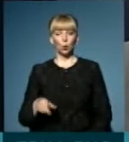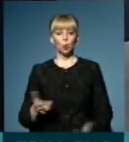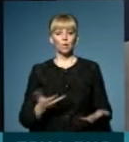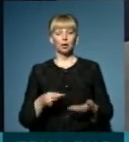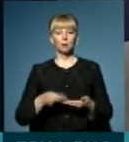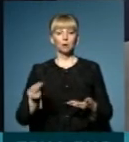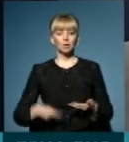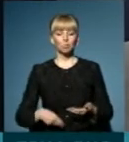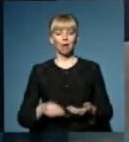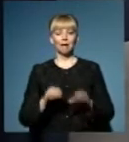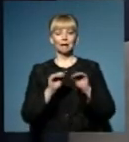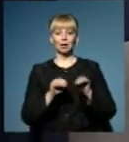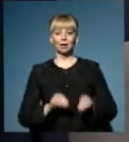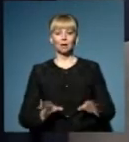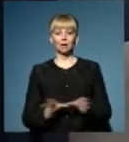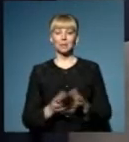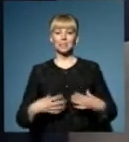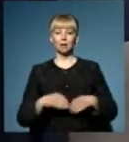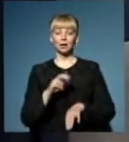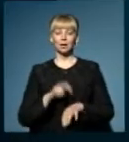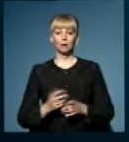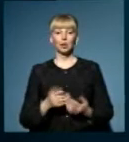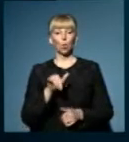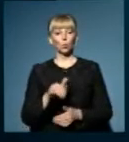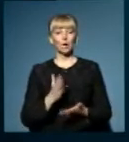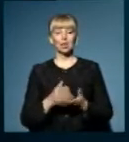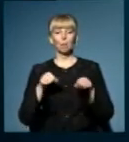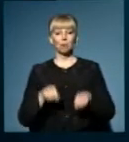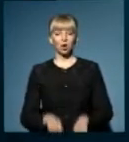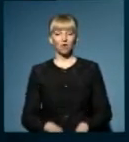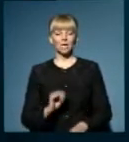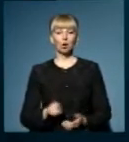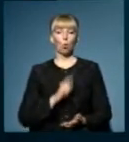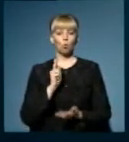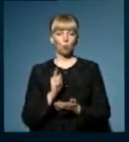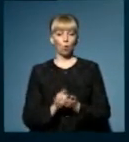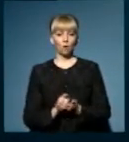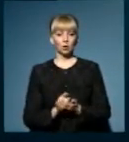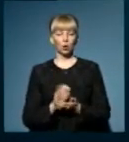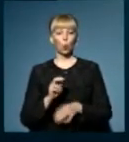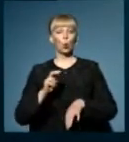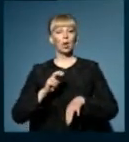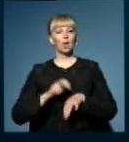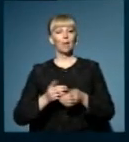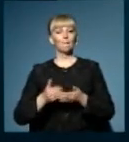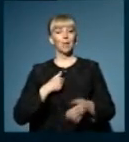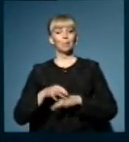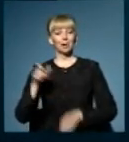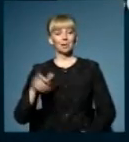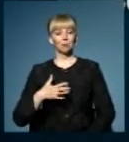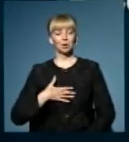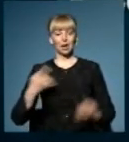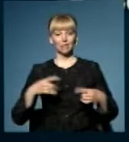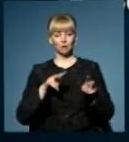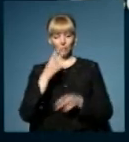підписують декларацію і сімейним лікарям, які у них є права і обов'язки у лікаря перед пацієнтами. Наші